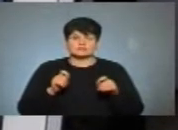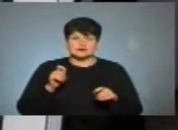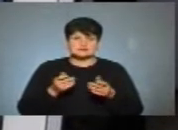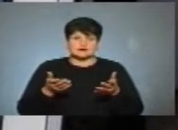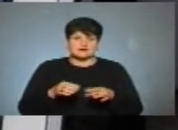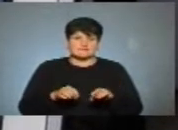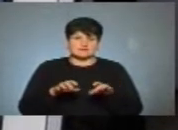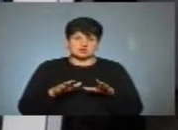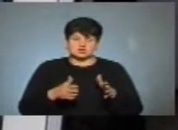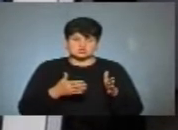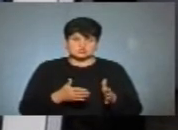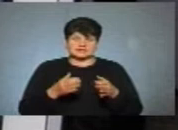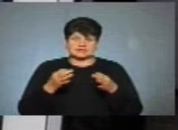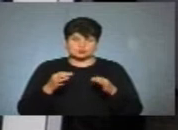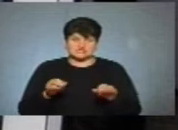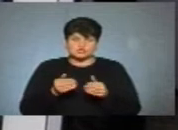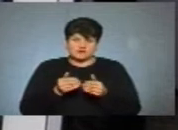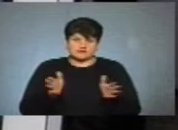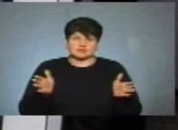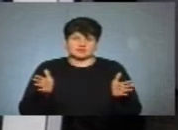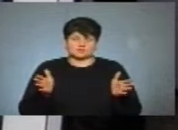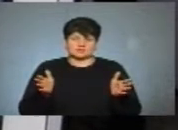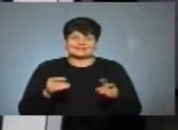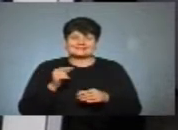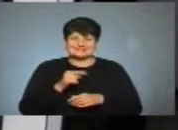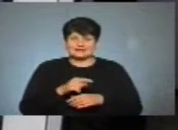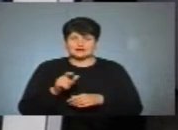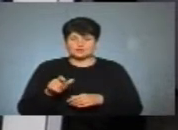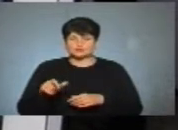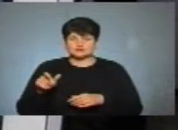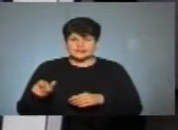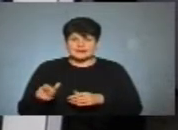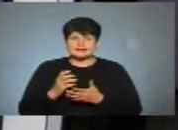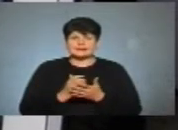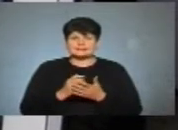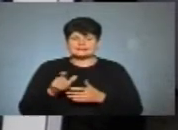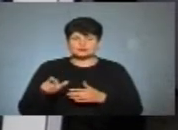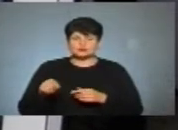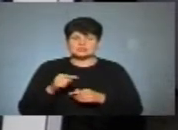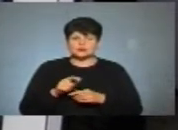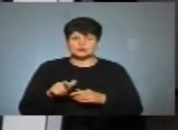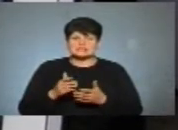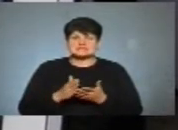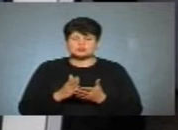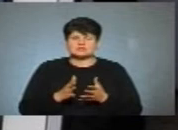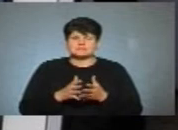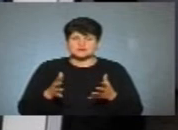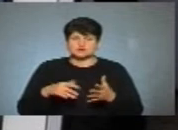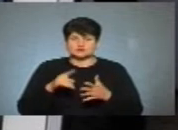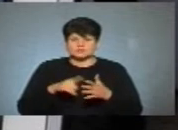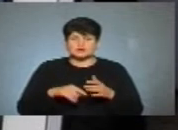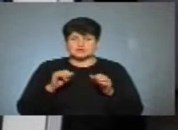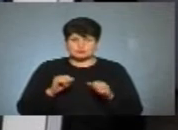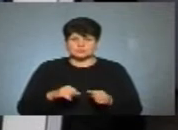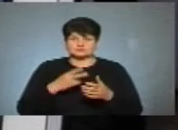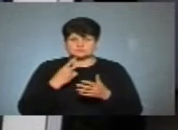вирішувала демократично, відкрито, тих людей, кандидують ті люди, які заслуговують найбільшу довіру, які можуть